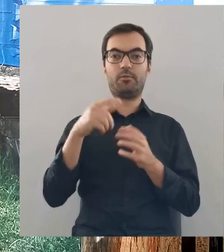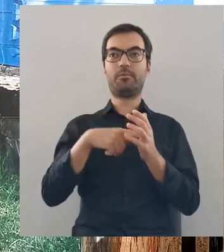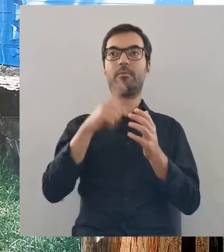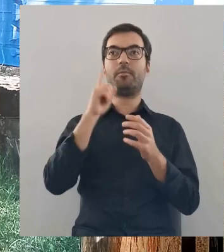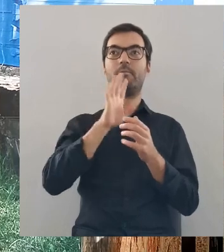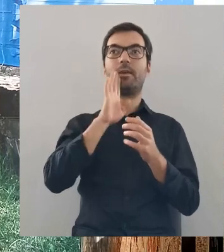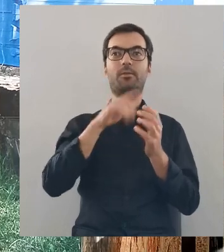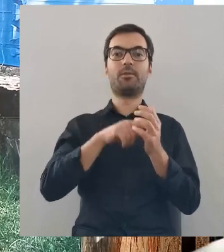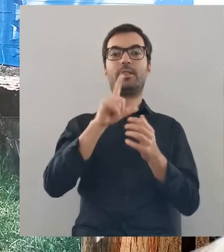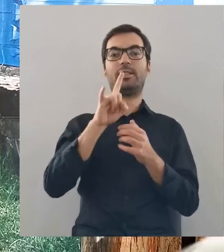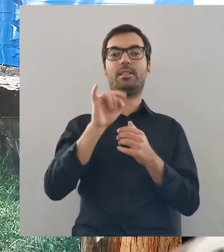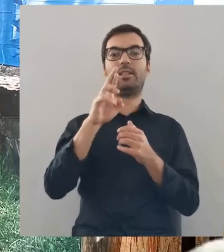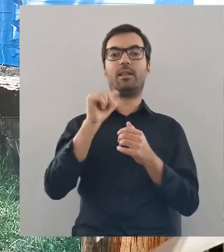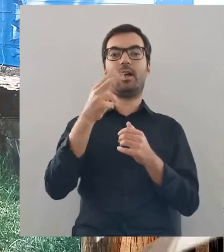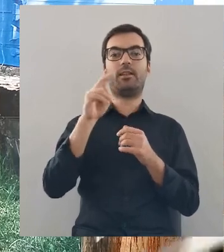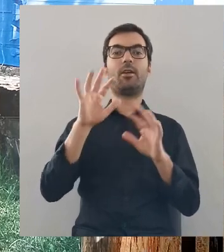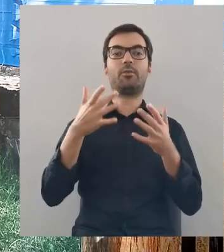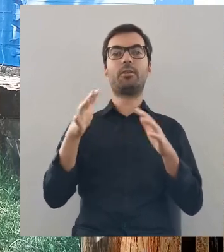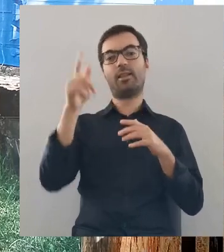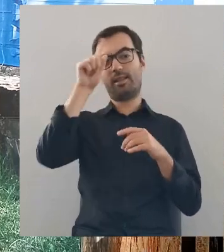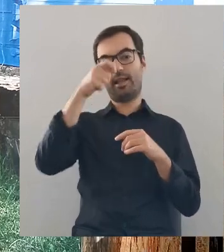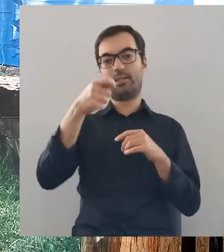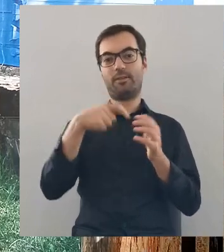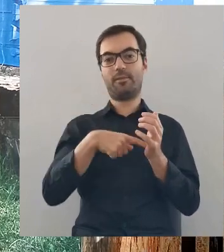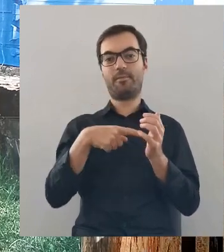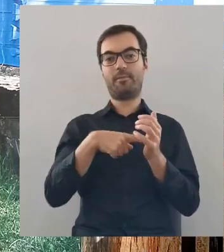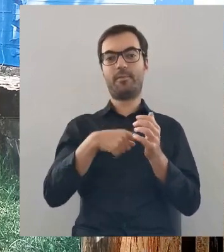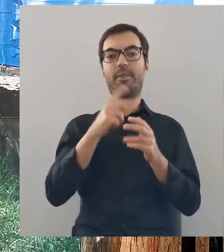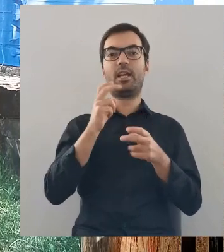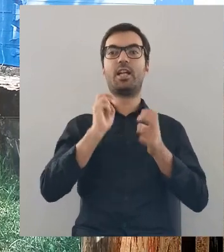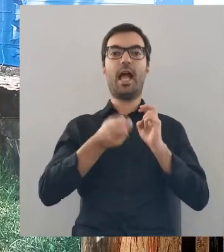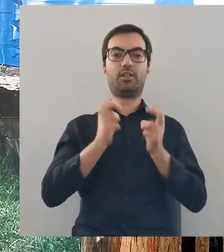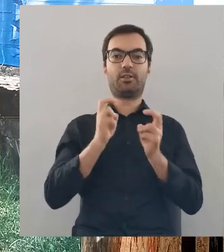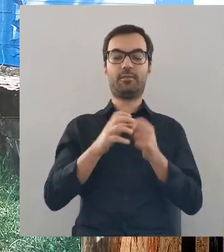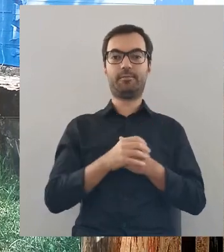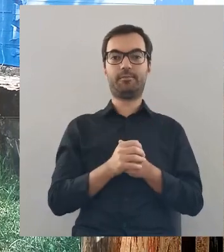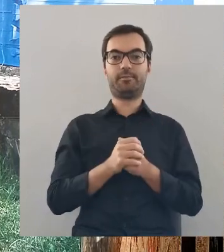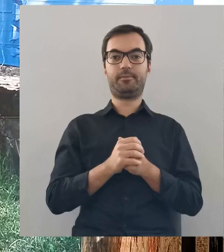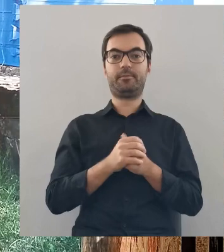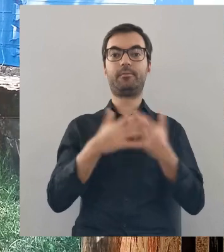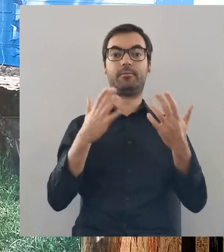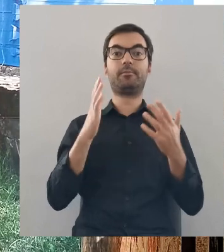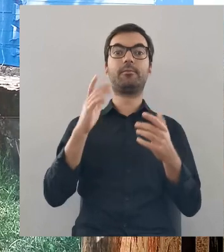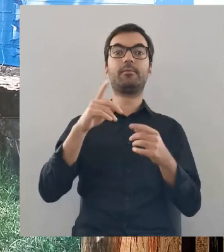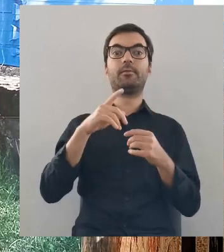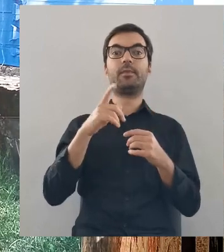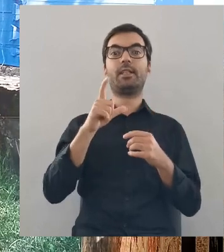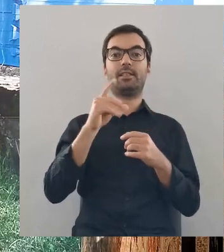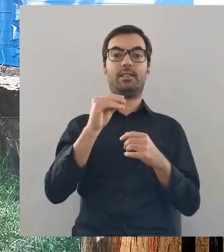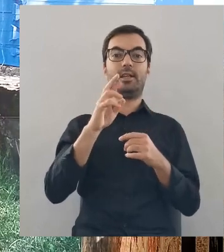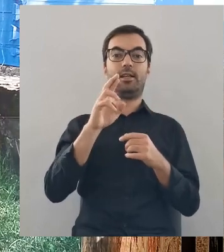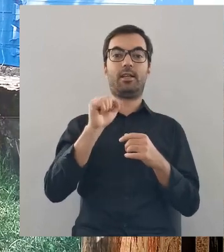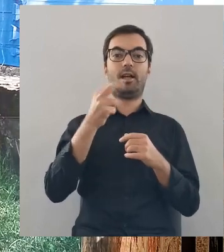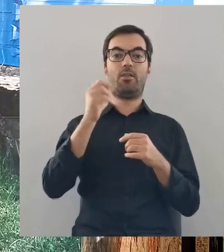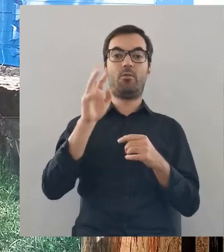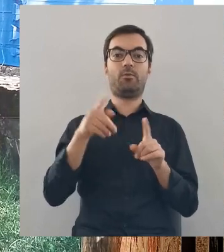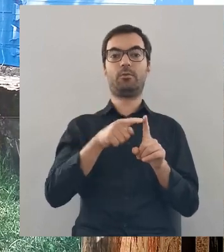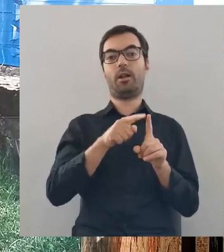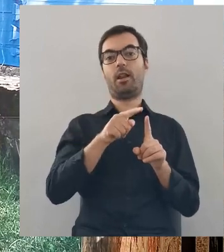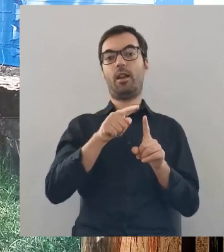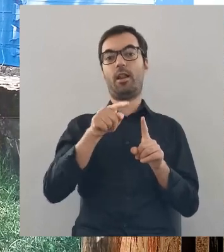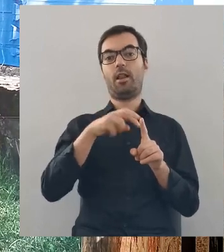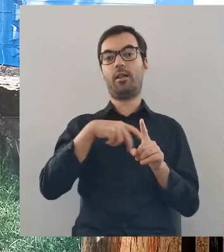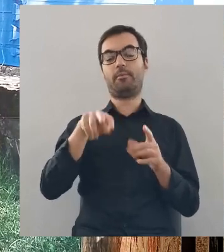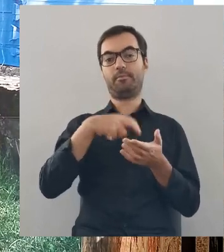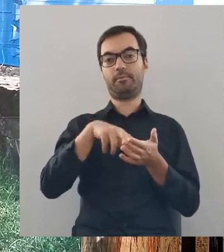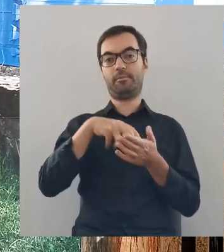Ceranów, najprawdopodobniej od Cyranki, czyli od nazwy Kaczki. No i jak się idzie z Ceranowa